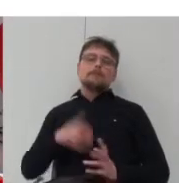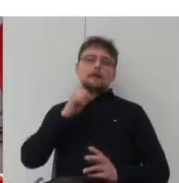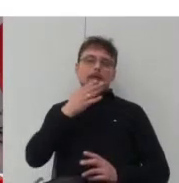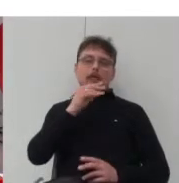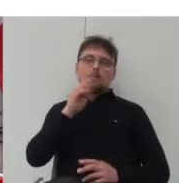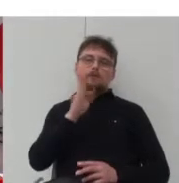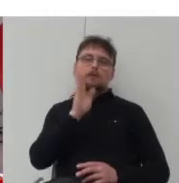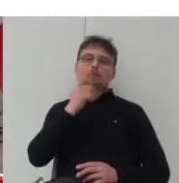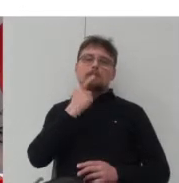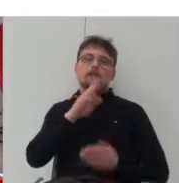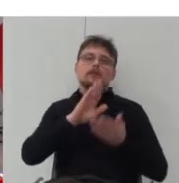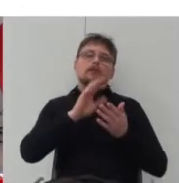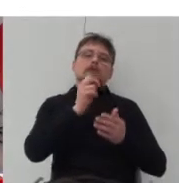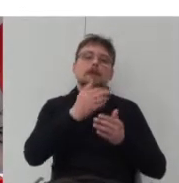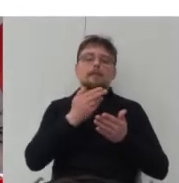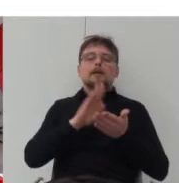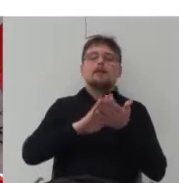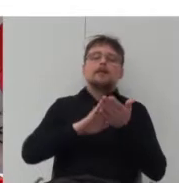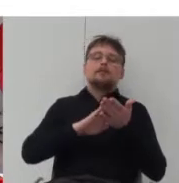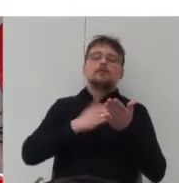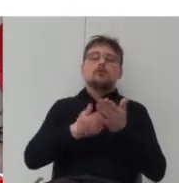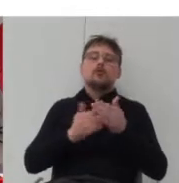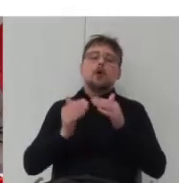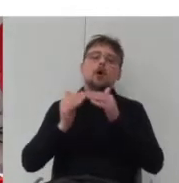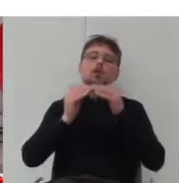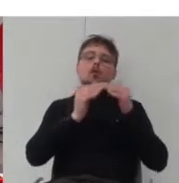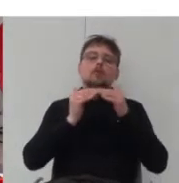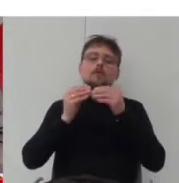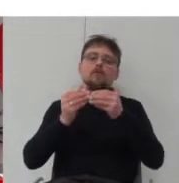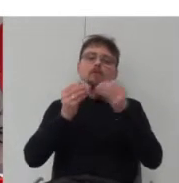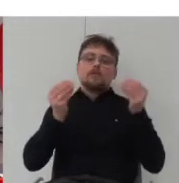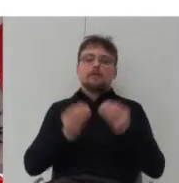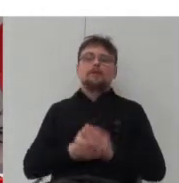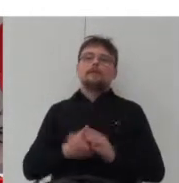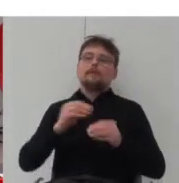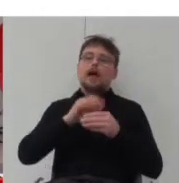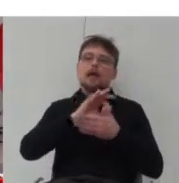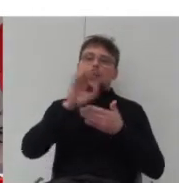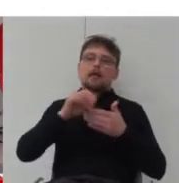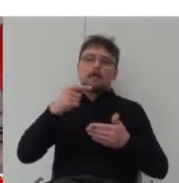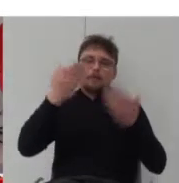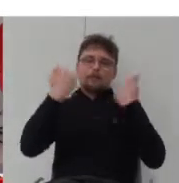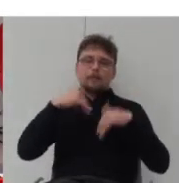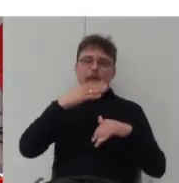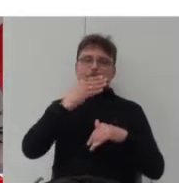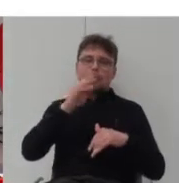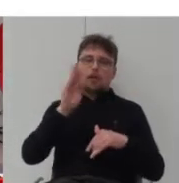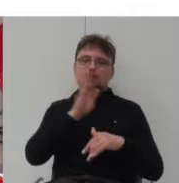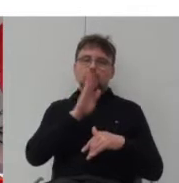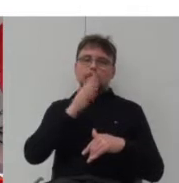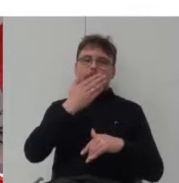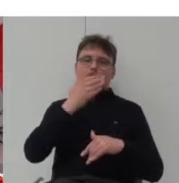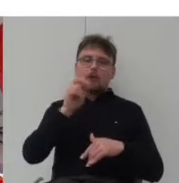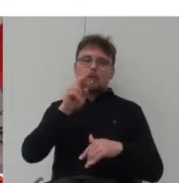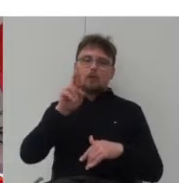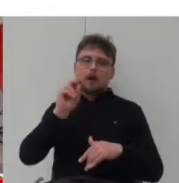przykładach rozwoju zrównoważonego społecznie w architekturze. Dzień dobry. Ja nazywam się Mateusz Płoszaj-Mazurek i